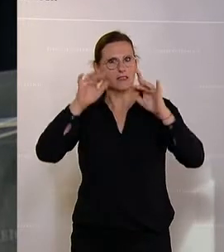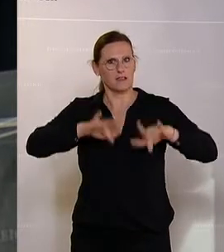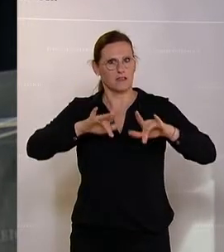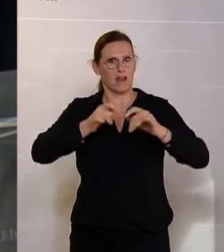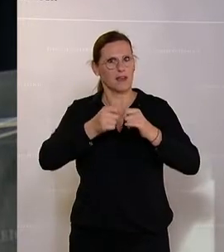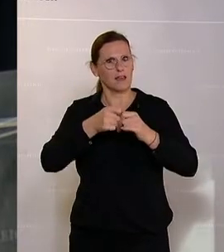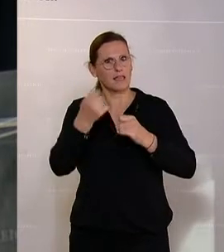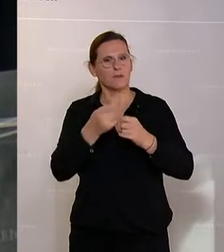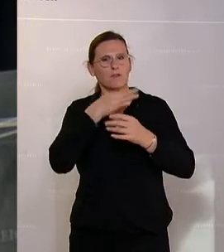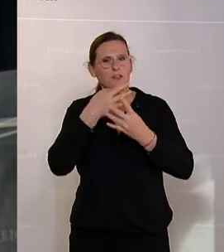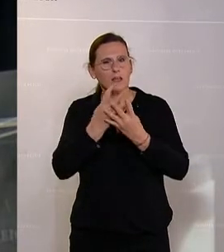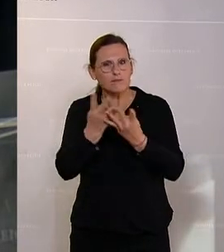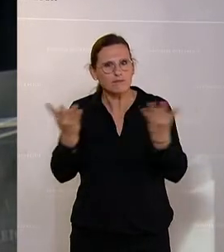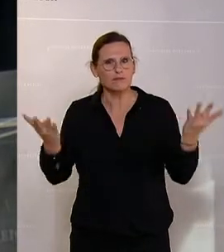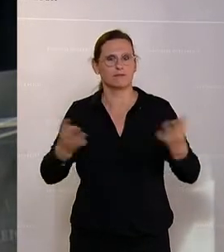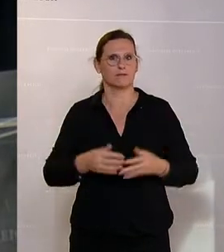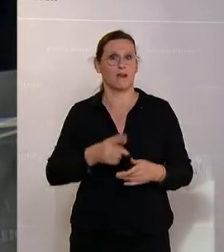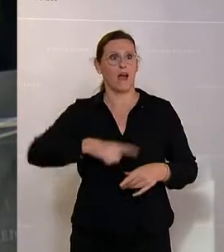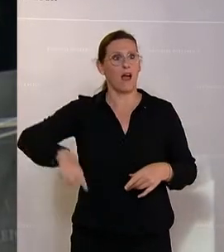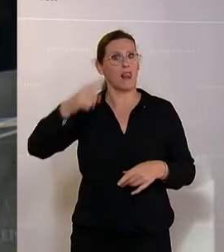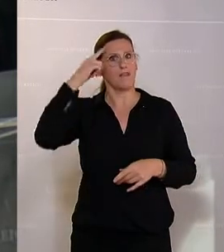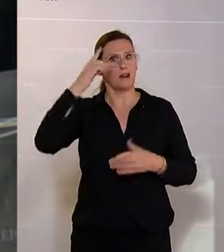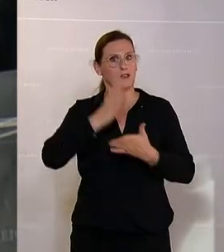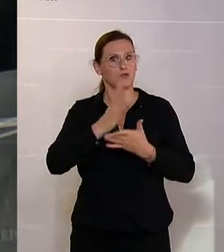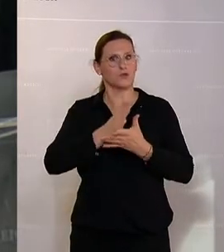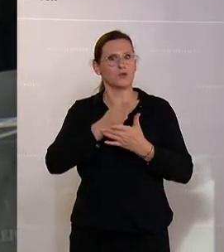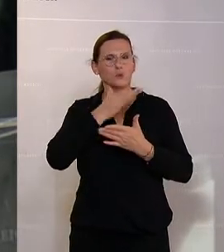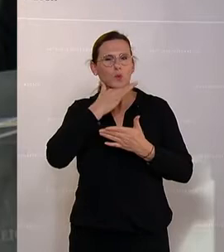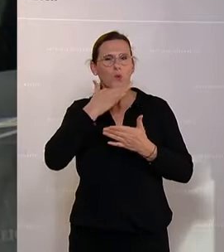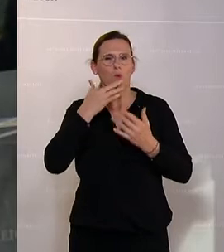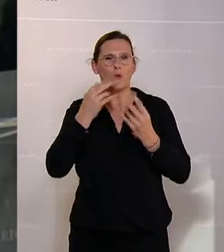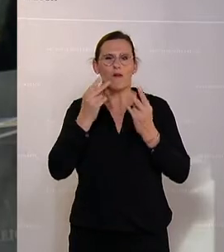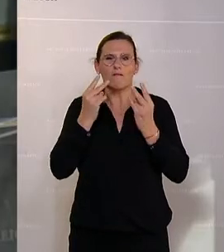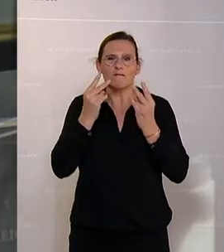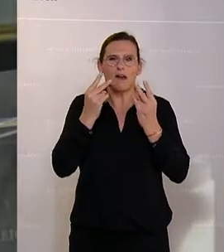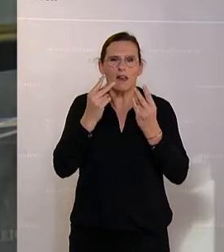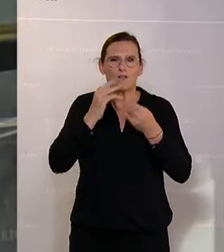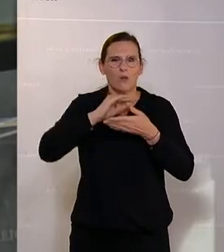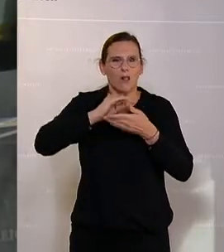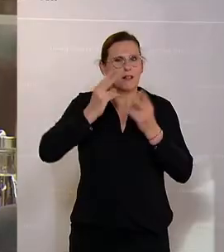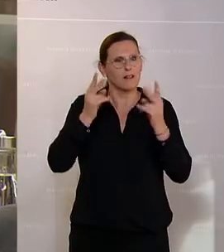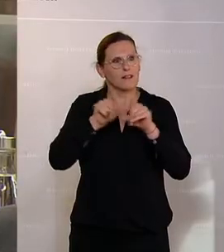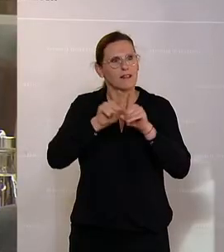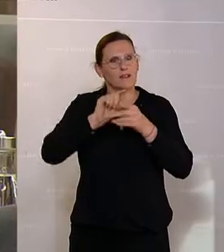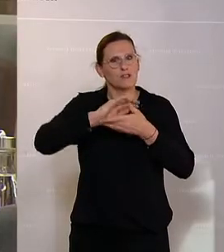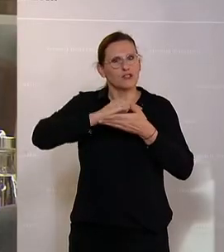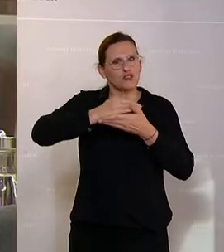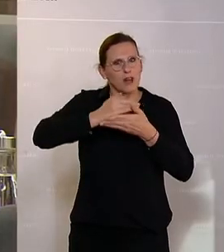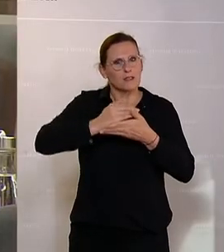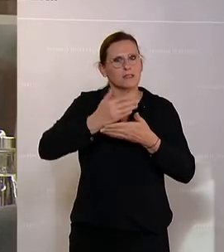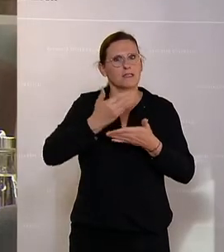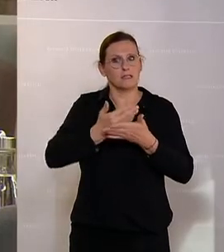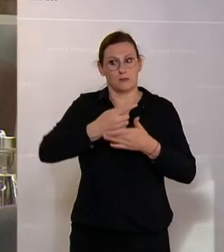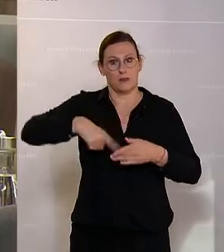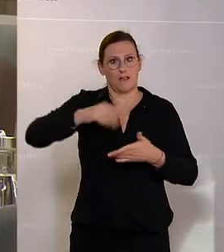Alle in unserem Land wissen, wie groß dieser Schatz ist und dass es auch unsere Aufgabe und unsere Verantwortung ist,